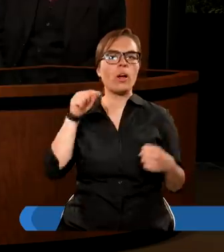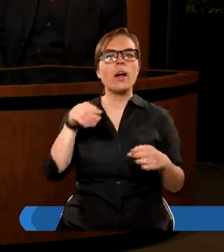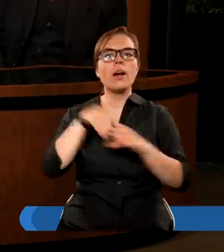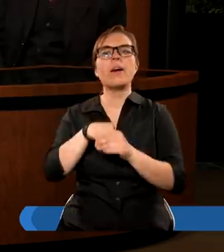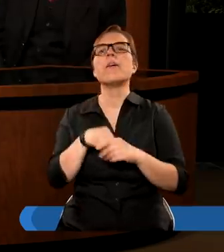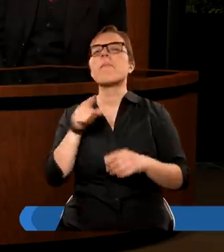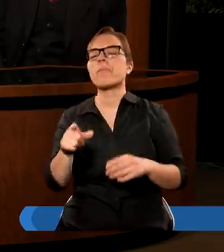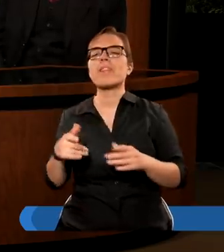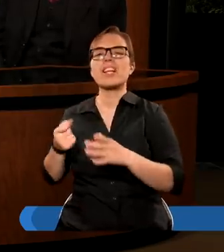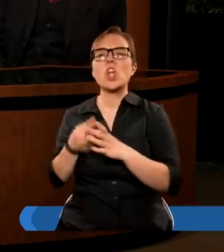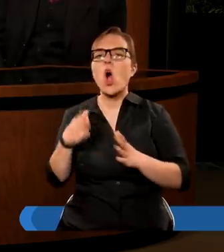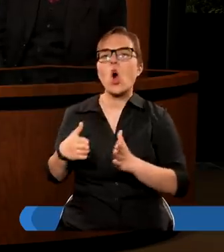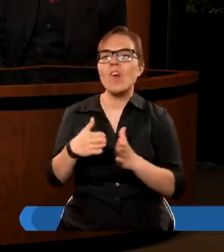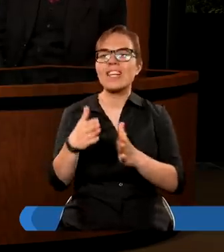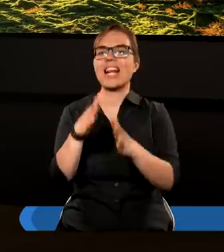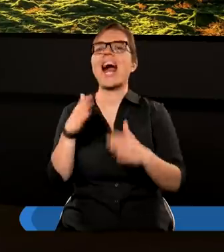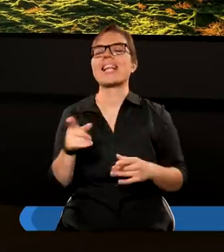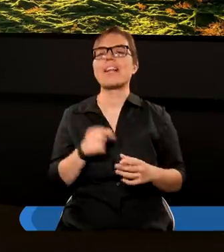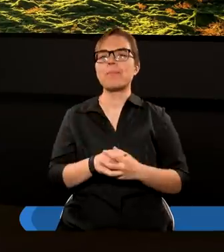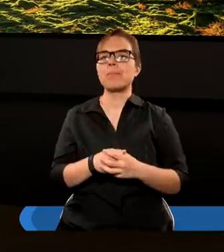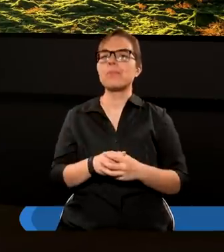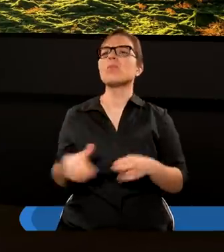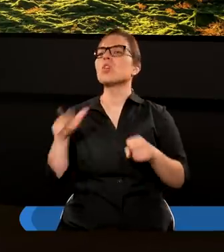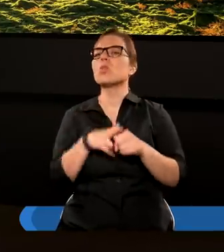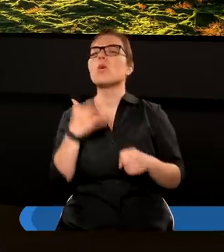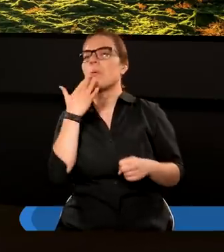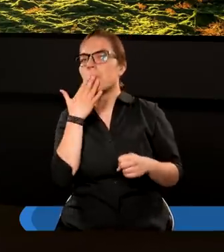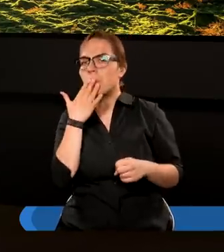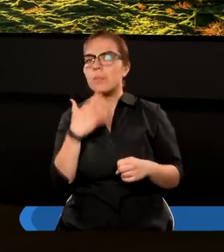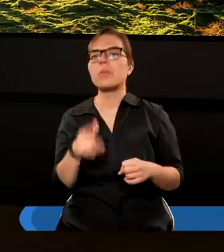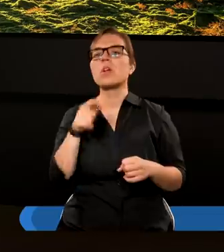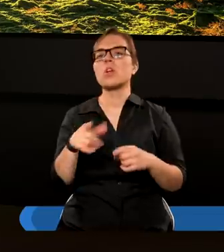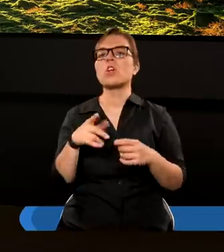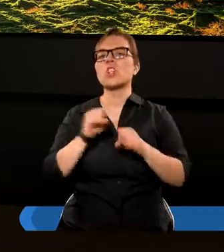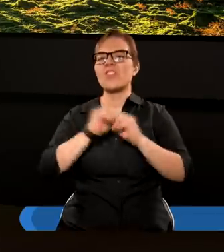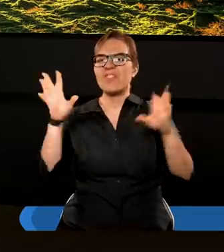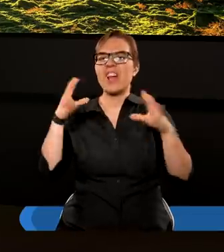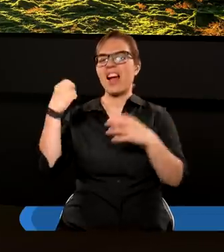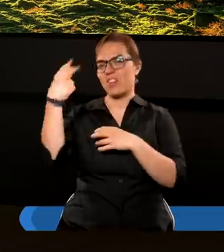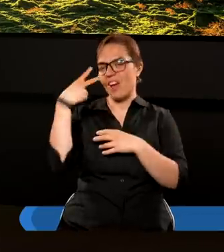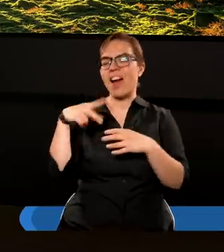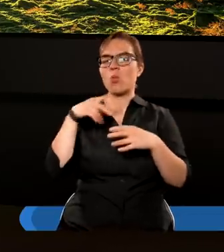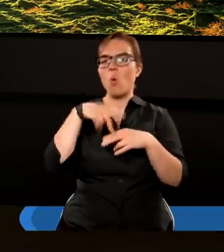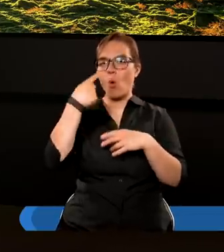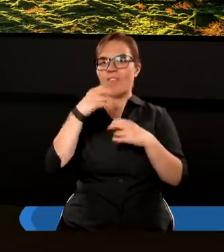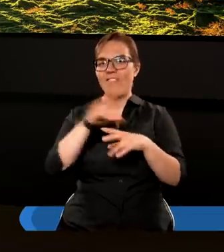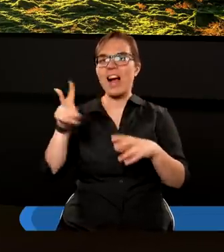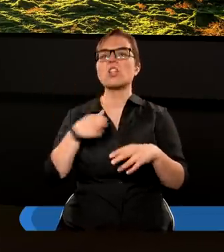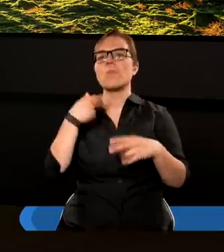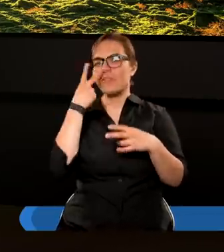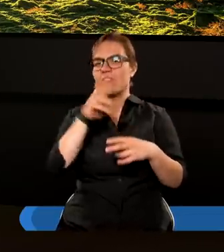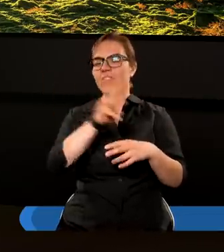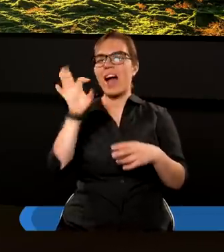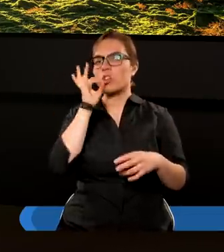jest takim drogowskazem w życiu, który mówi tak niechaj świeci światłość wasza, aby ludzie widzieli